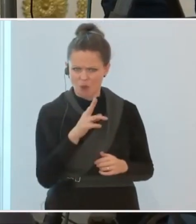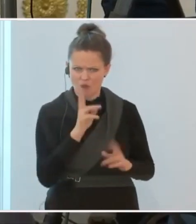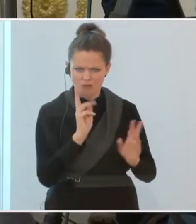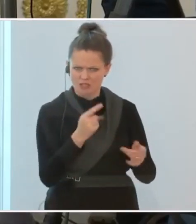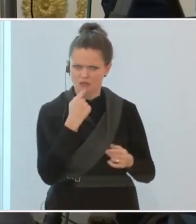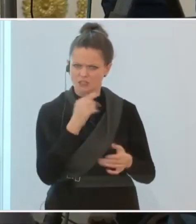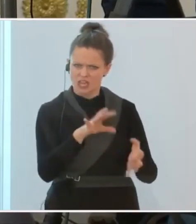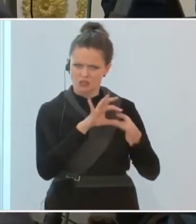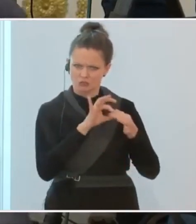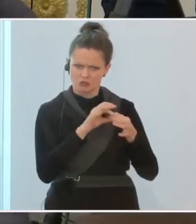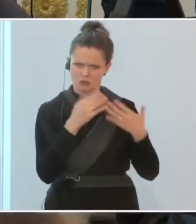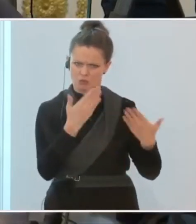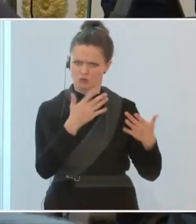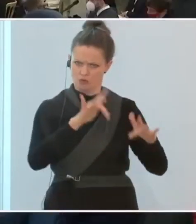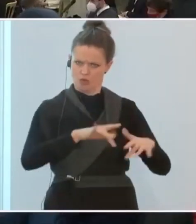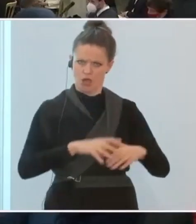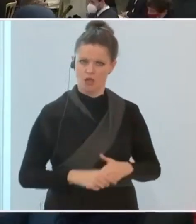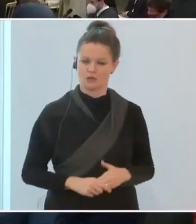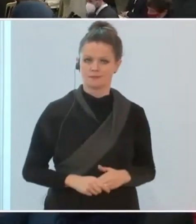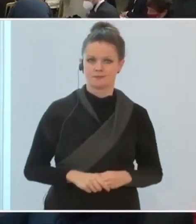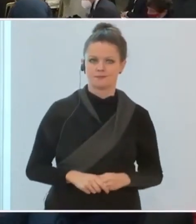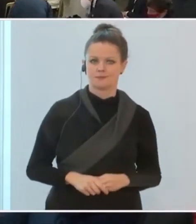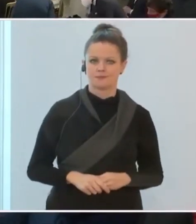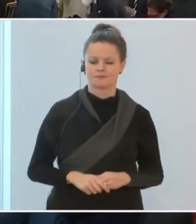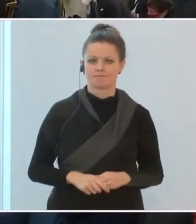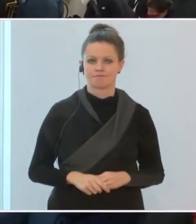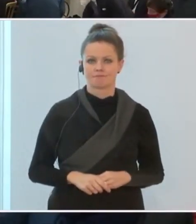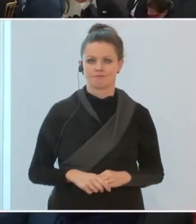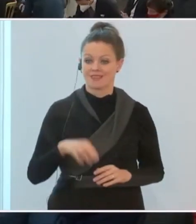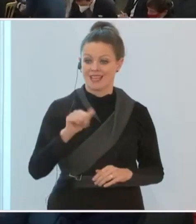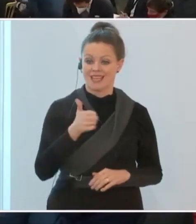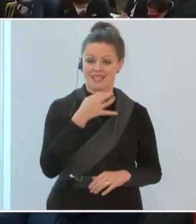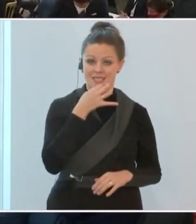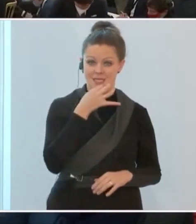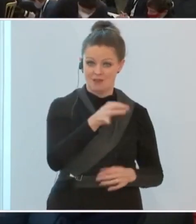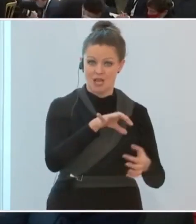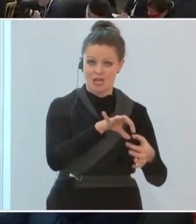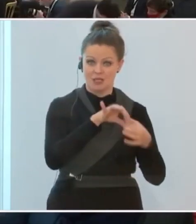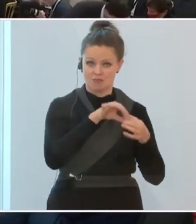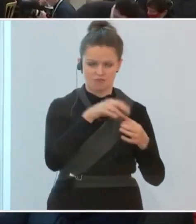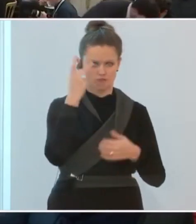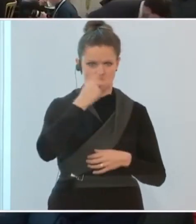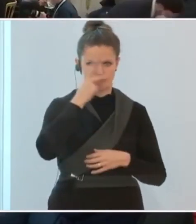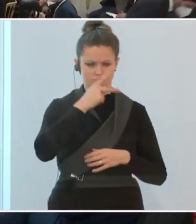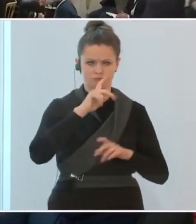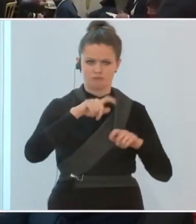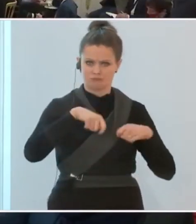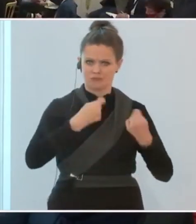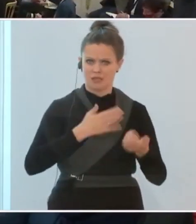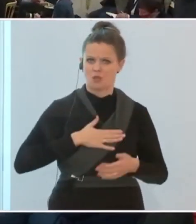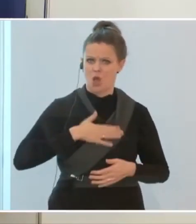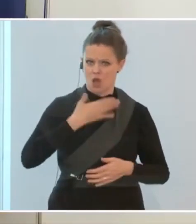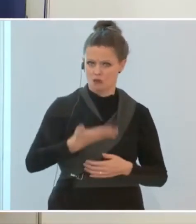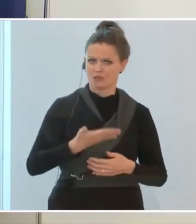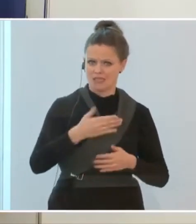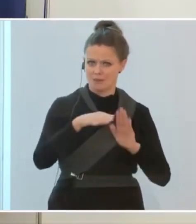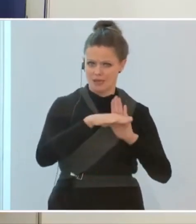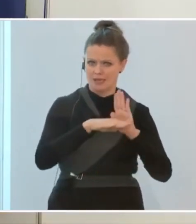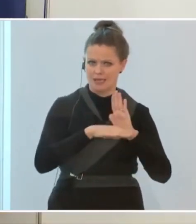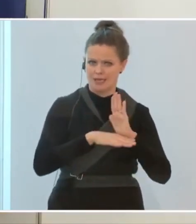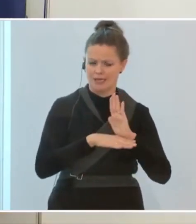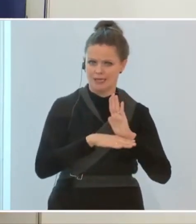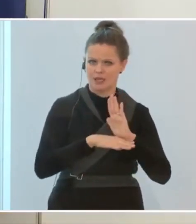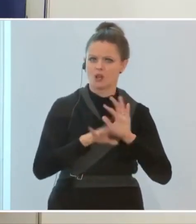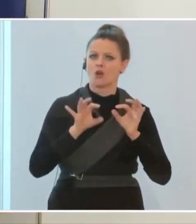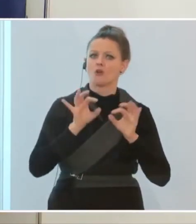Zusammenhang? Also vielleicht zunächst zu Ihrer ersten Frage. Selbstverständlich gibt es hier Ausnahmeregeln für